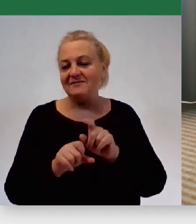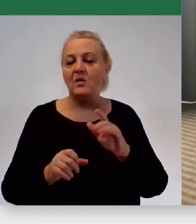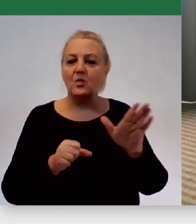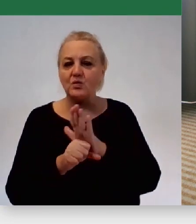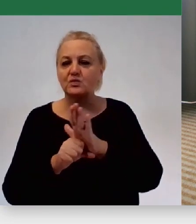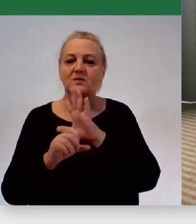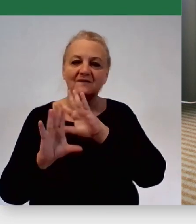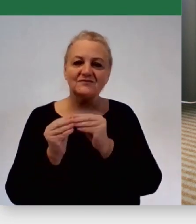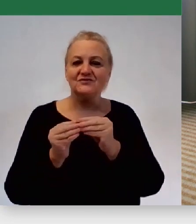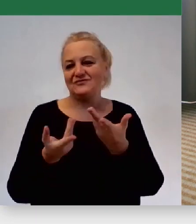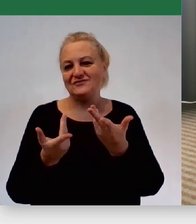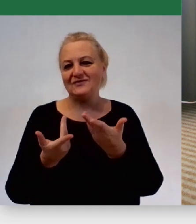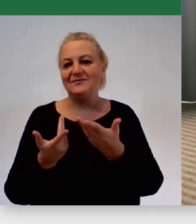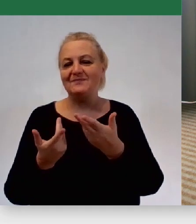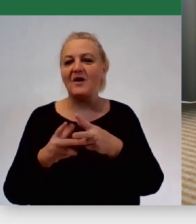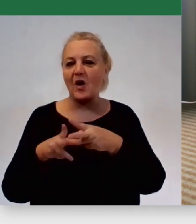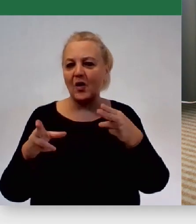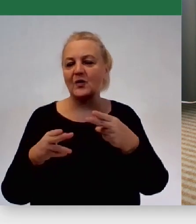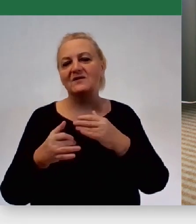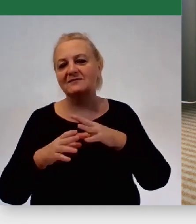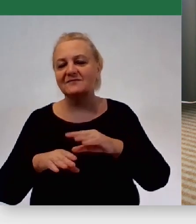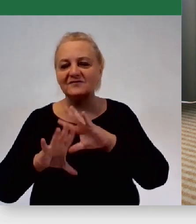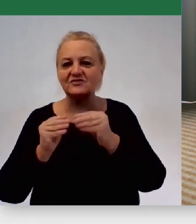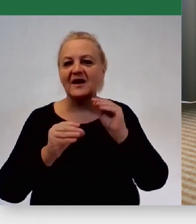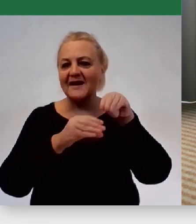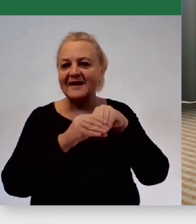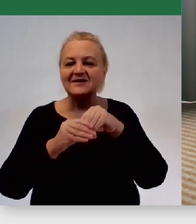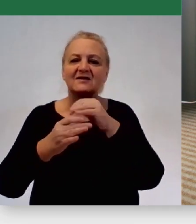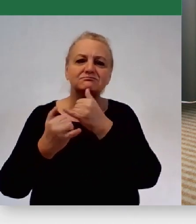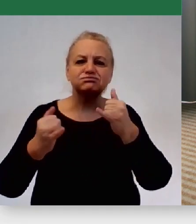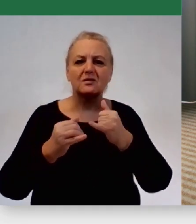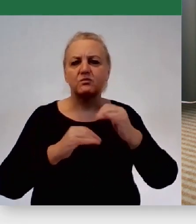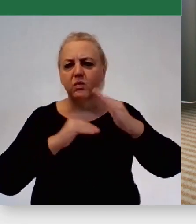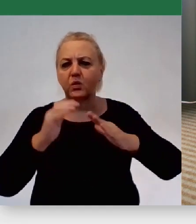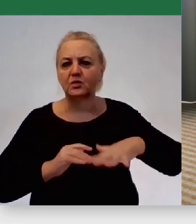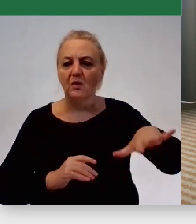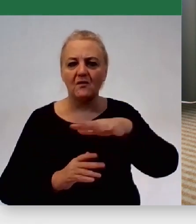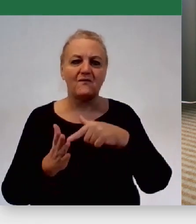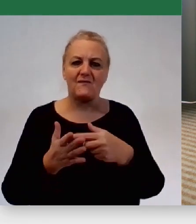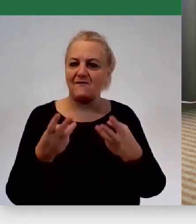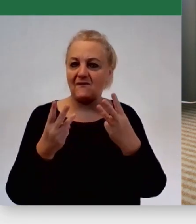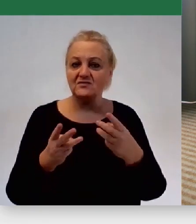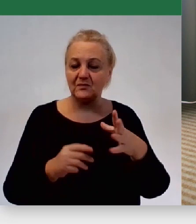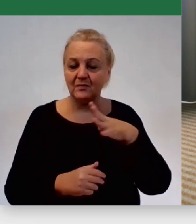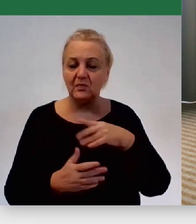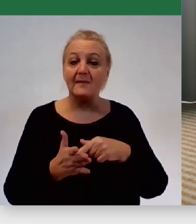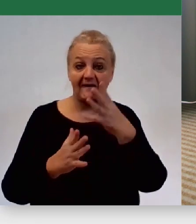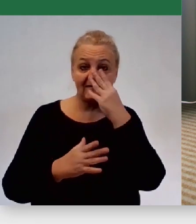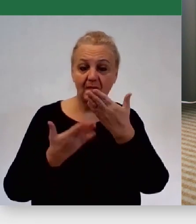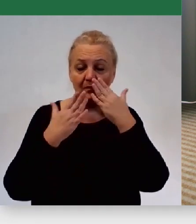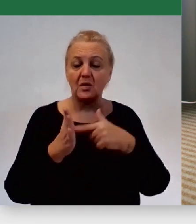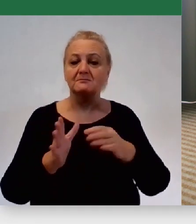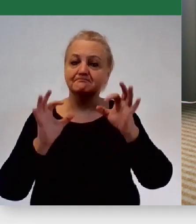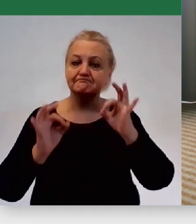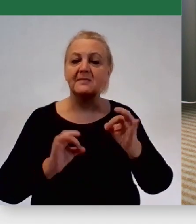cywilizacyjne i rzeczywiście inwestycje w twardą infrastrukturę były takim dogmatem. Utrwaliły też pewien wizerunek właśnie sprawnego